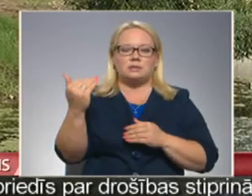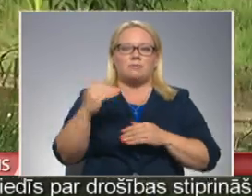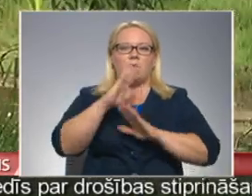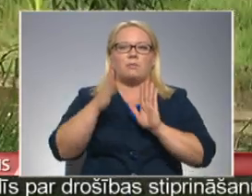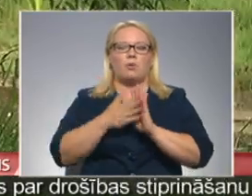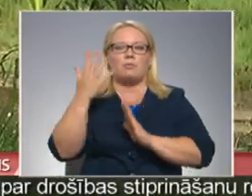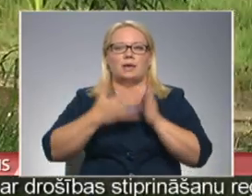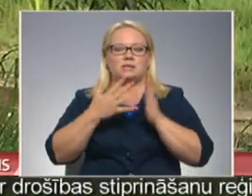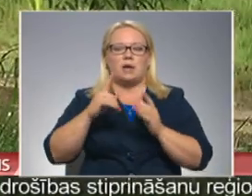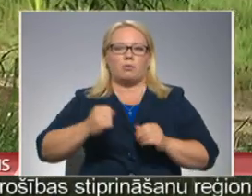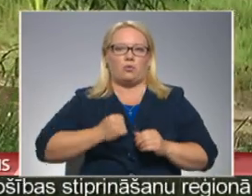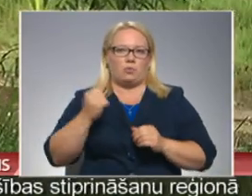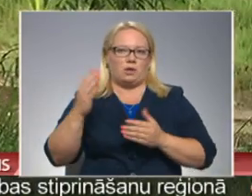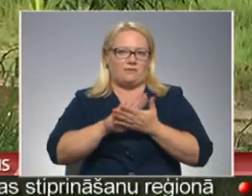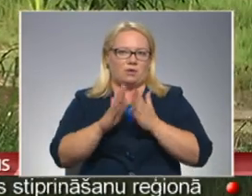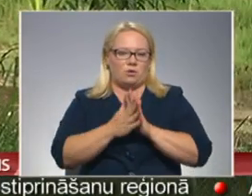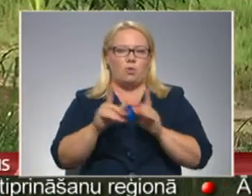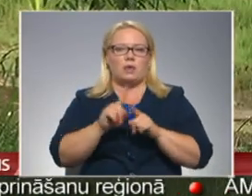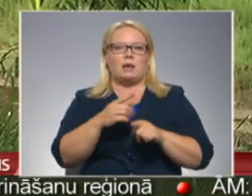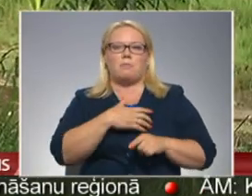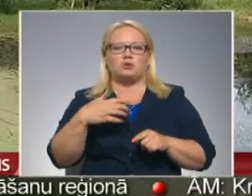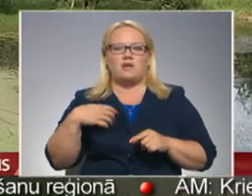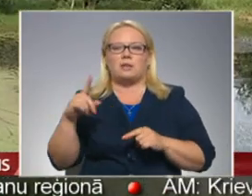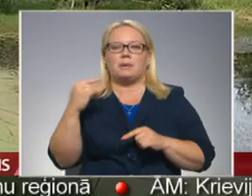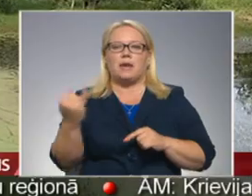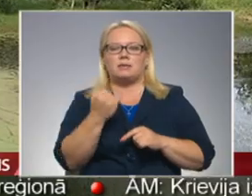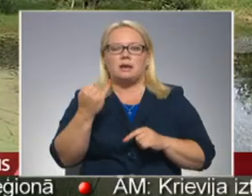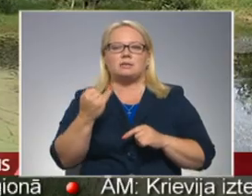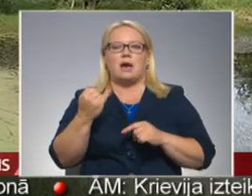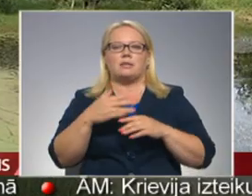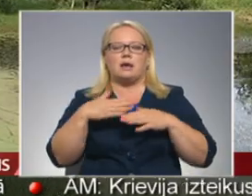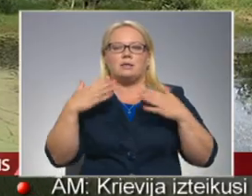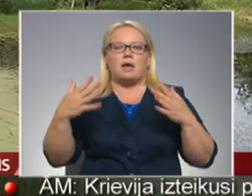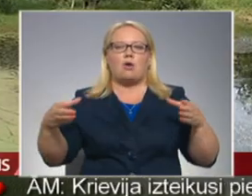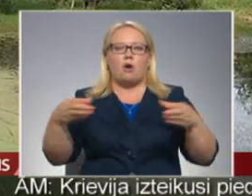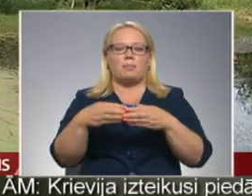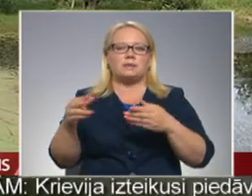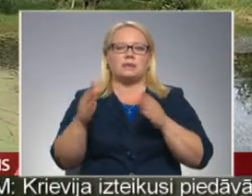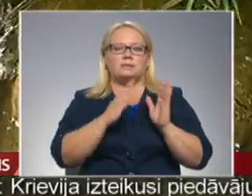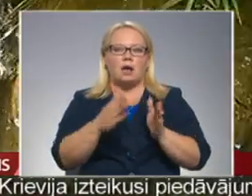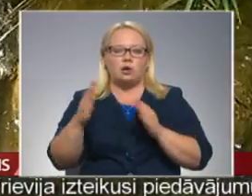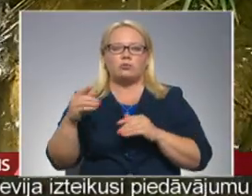risinājuma nonākt grūti. Arī pārgājus novada pašvaldība ir ieinteresēta lielstraupas pils kompleksa sakārtošanā.